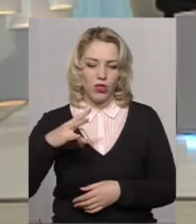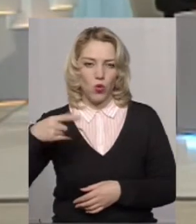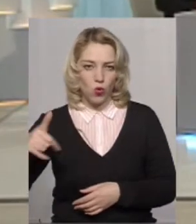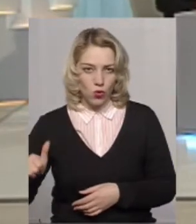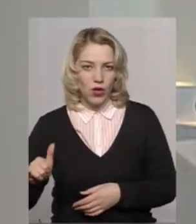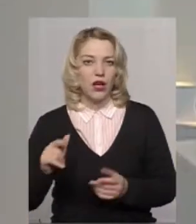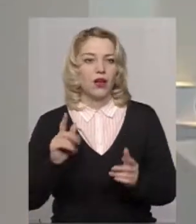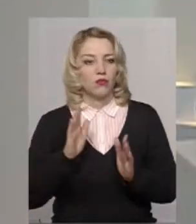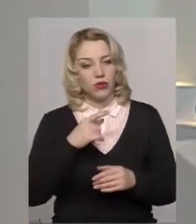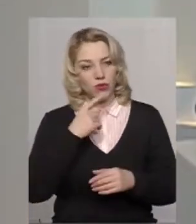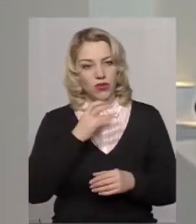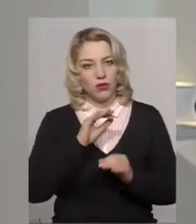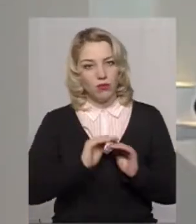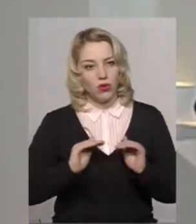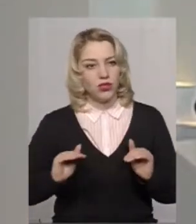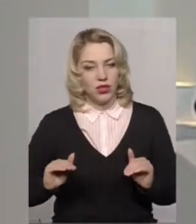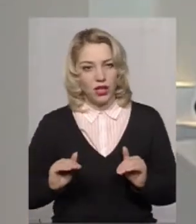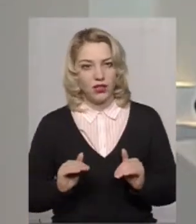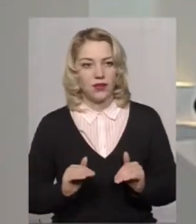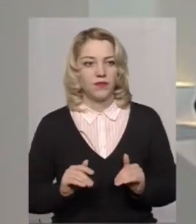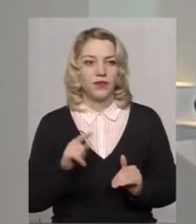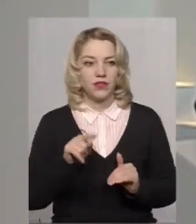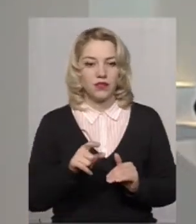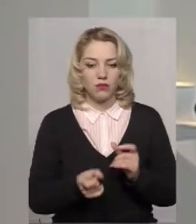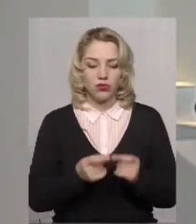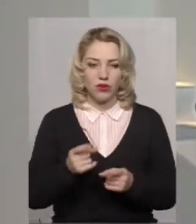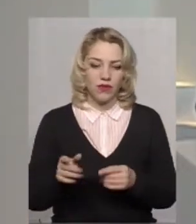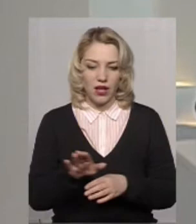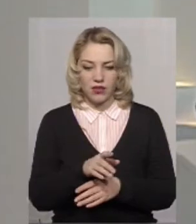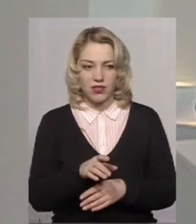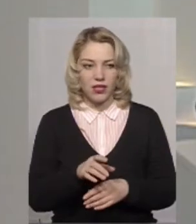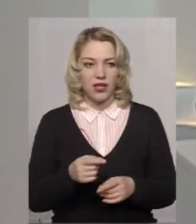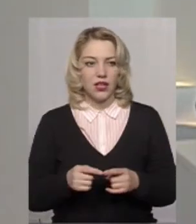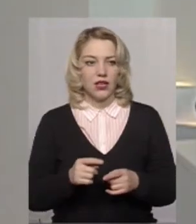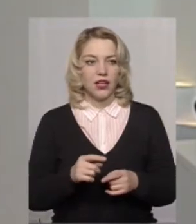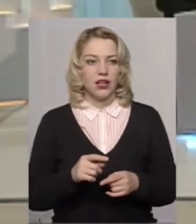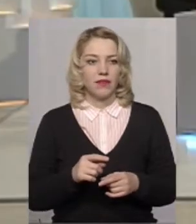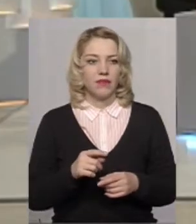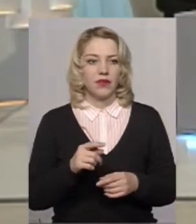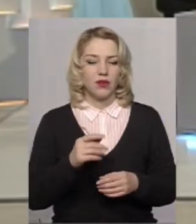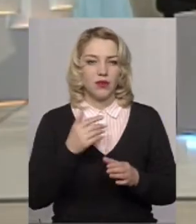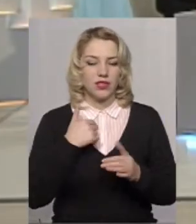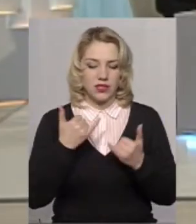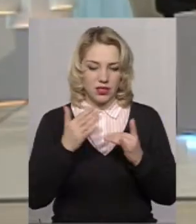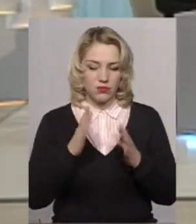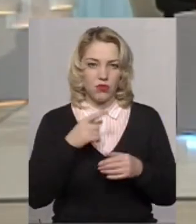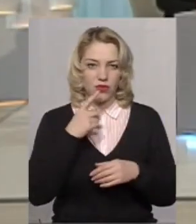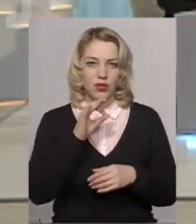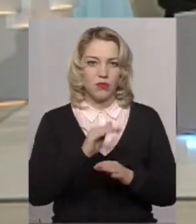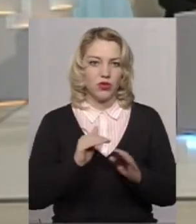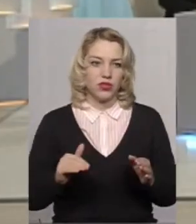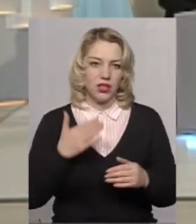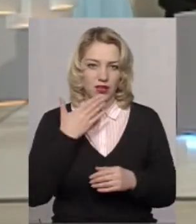дітей, бо там, виявляється, жертвами булінгу бувають не тільки діти, але ми будемо говорити про дітей.